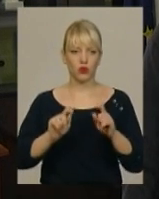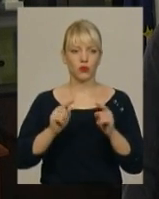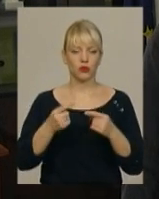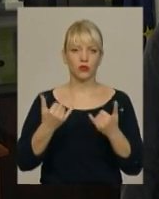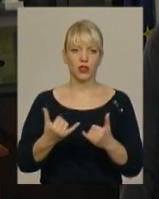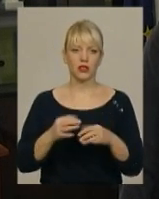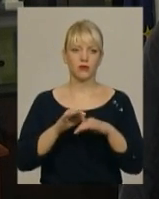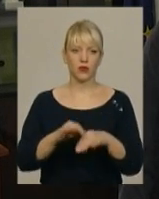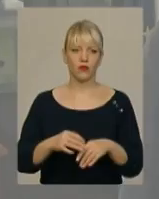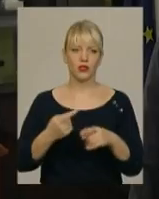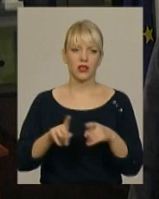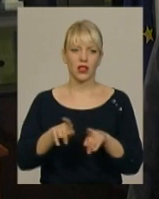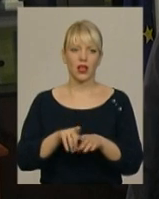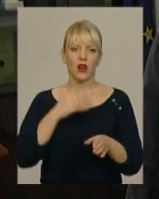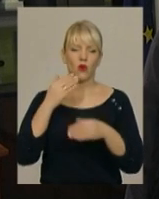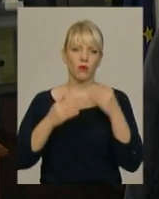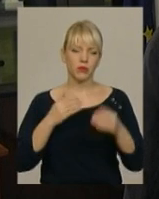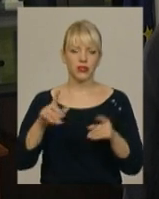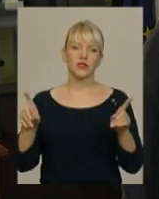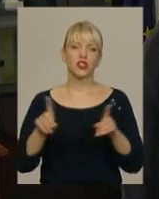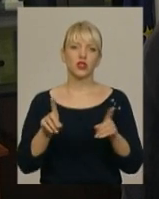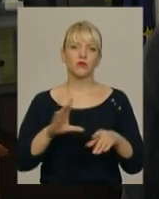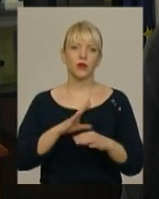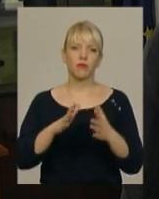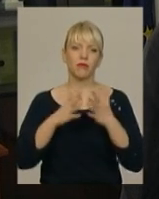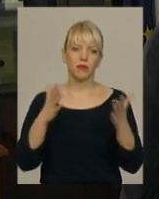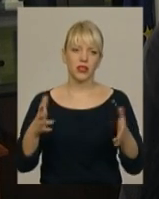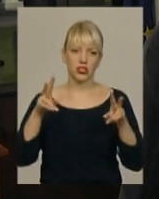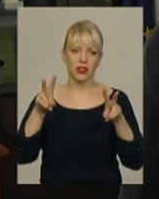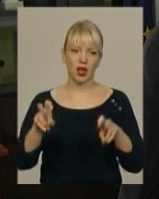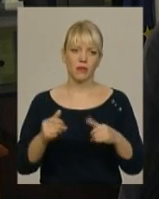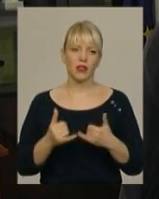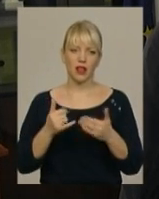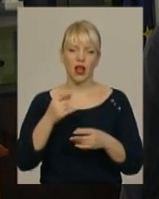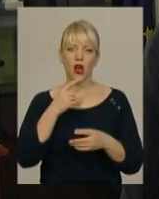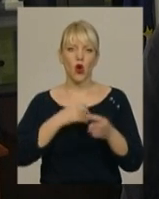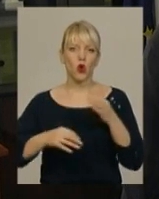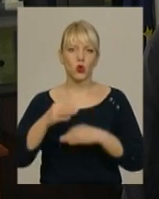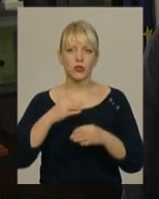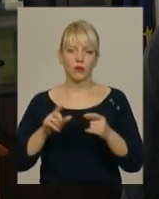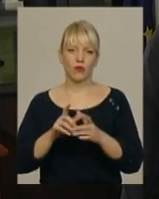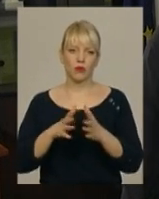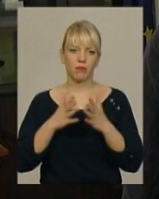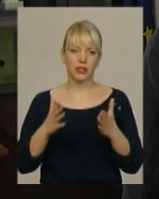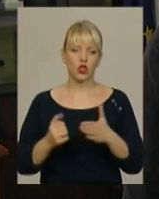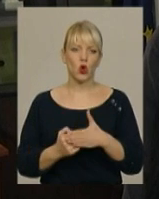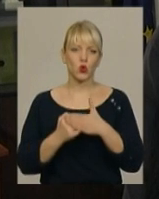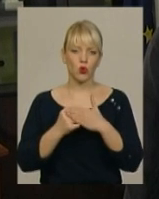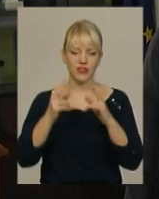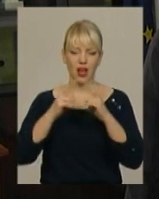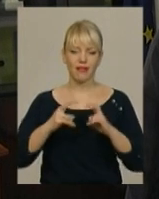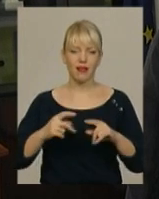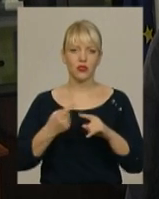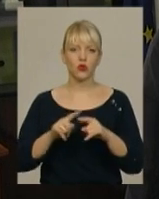Тому зараз проводиться таке опитування. Для того, щоб було більше тем для розмов, більш грунтовніший аналіз того, що зроблено,